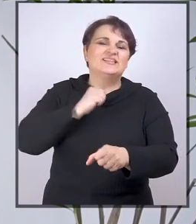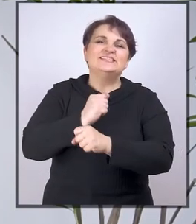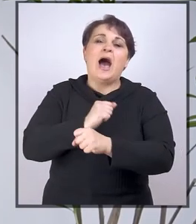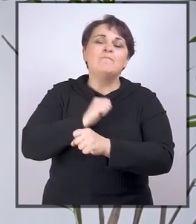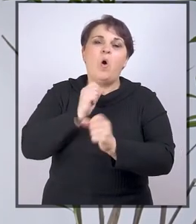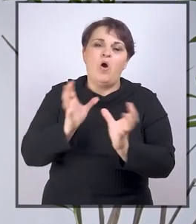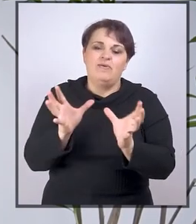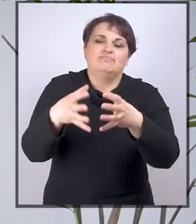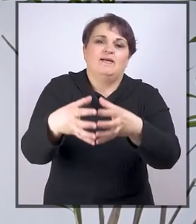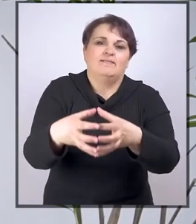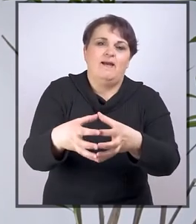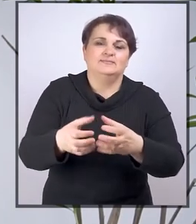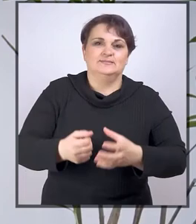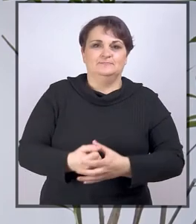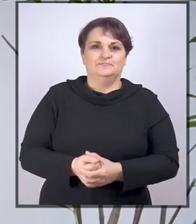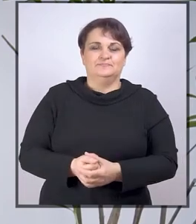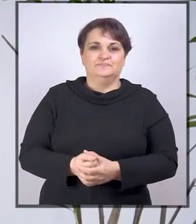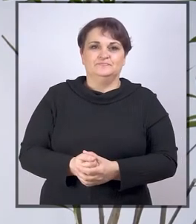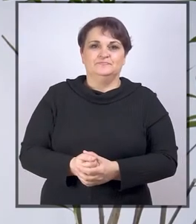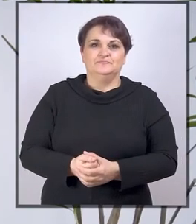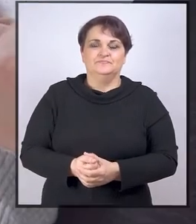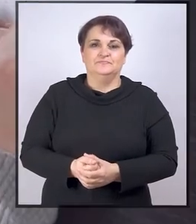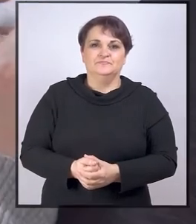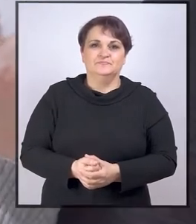Ovako radi se samo o integraciji.